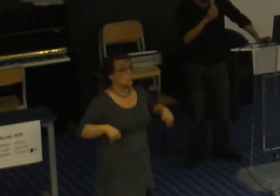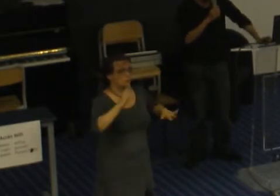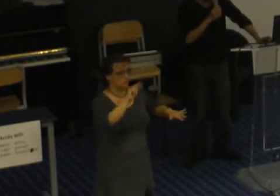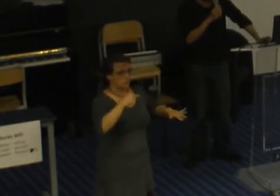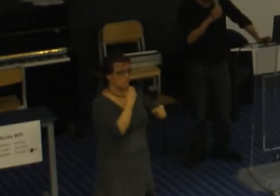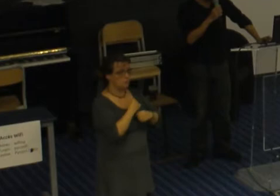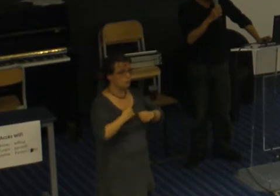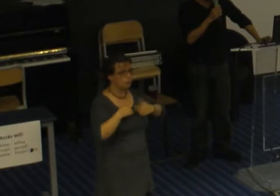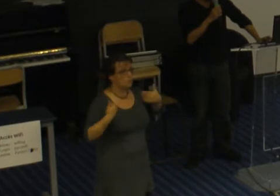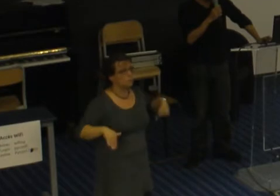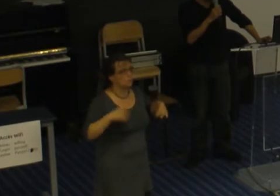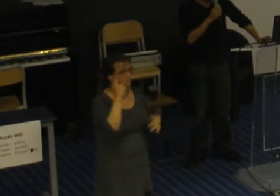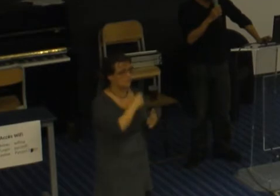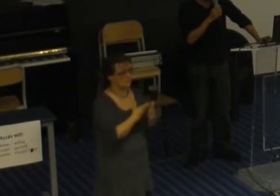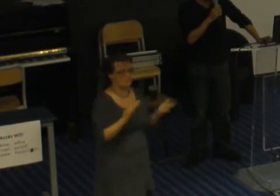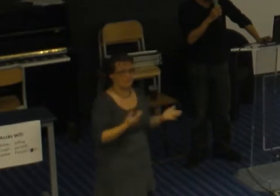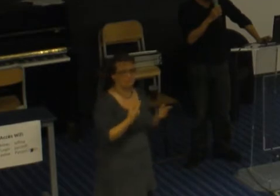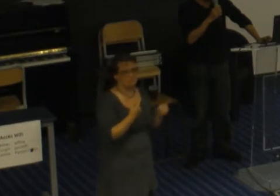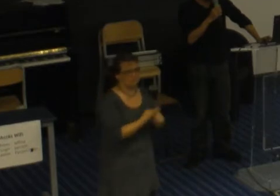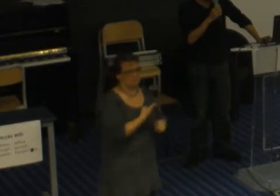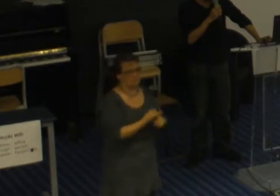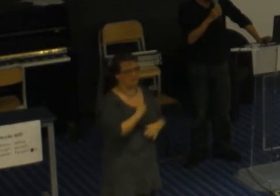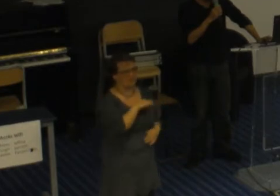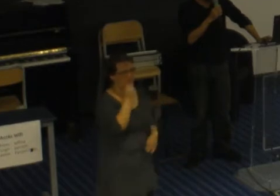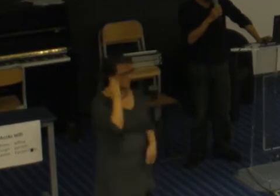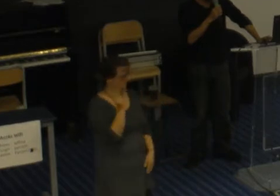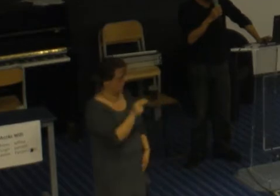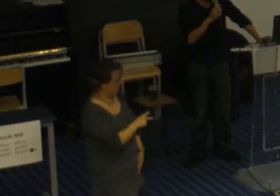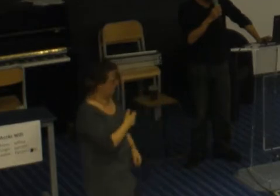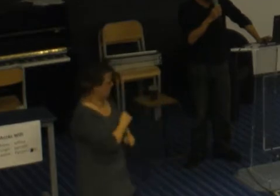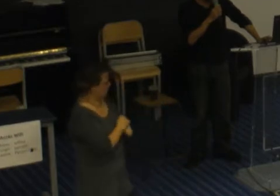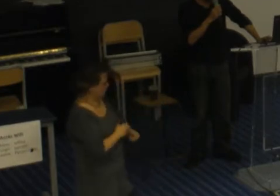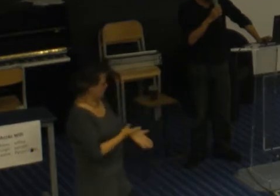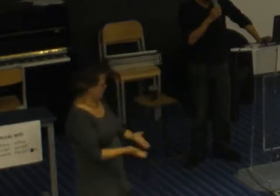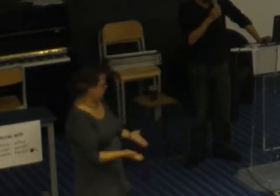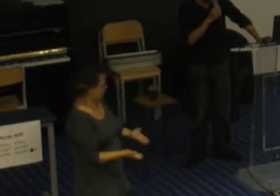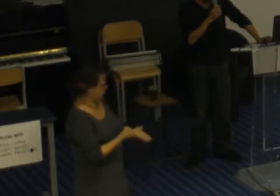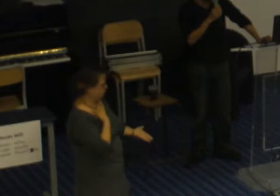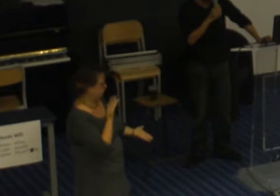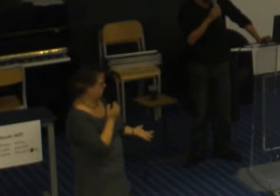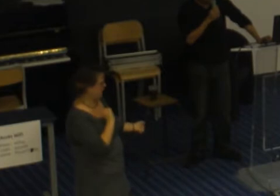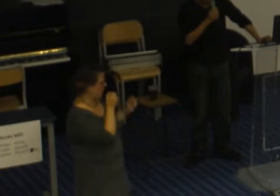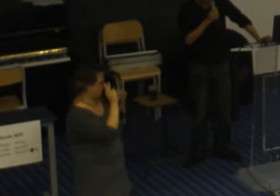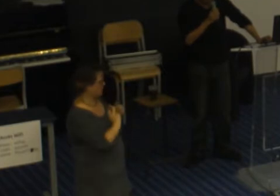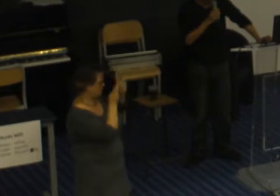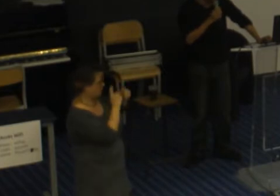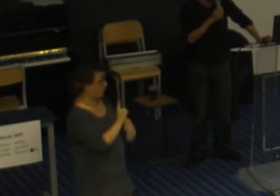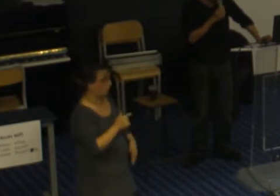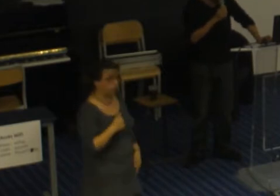Et c'est assez étrange, c'est que voilà, quand vous êtes enrobé, on vous voit comme étant peu dynamique mais personnellement, j'ai travaillé pareil.